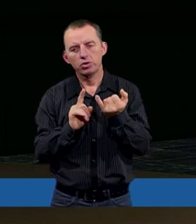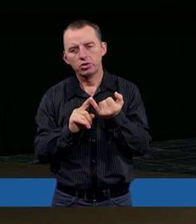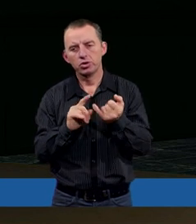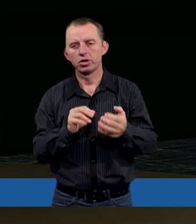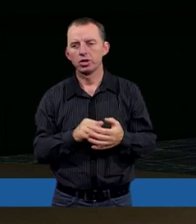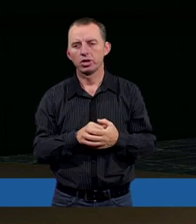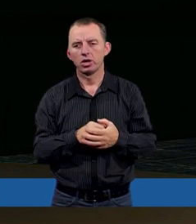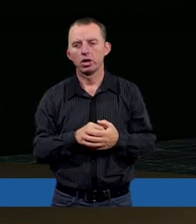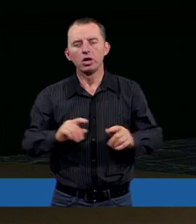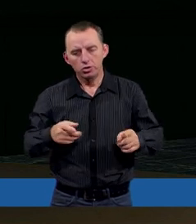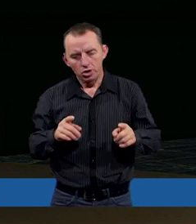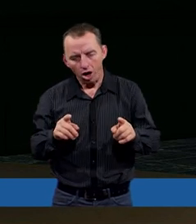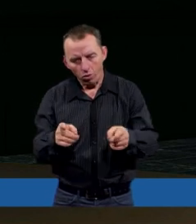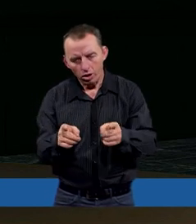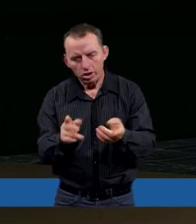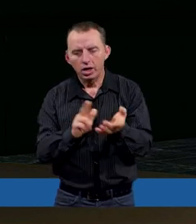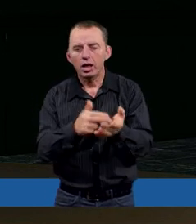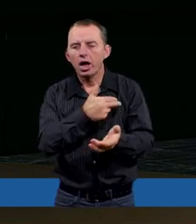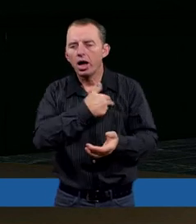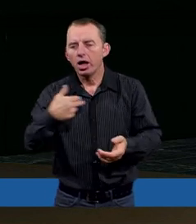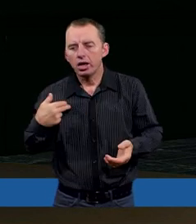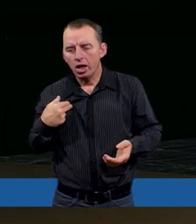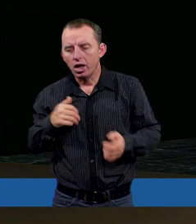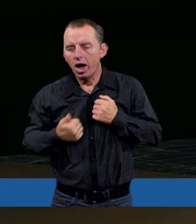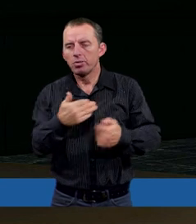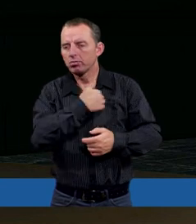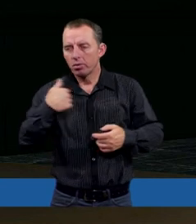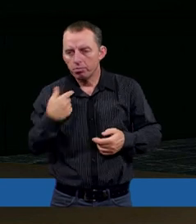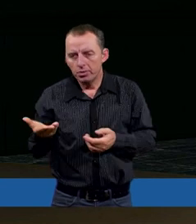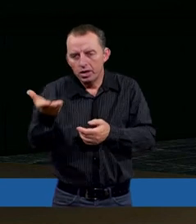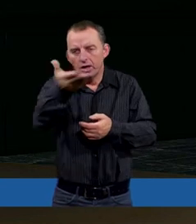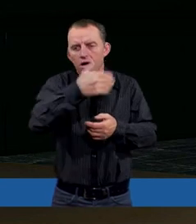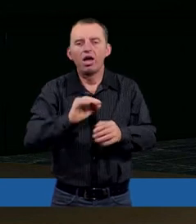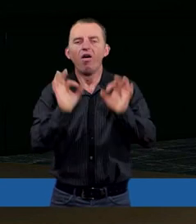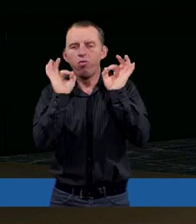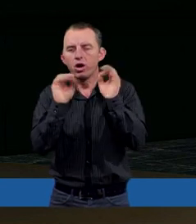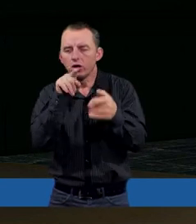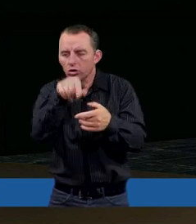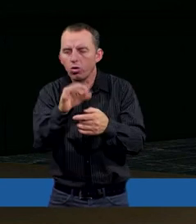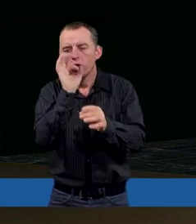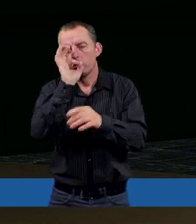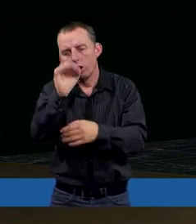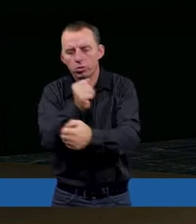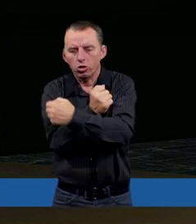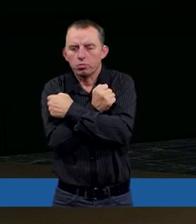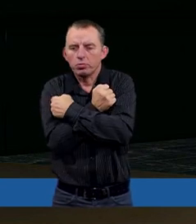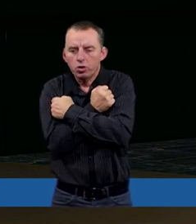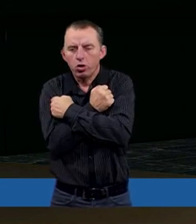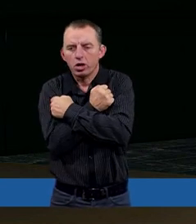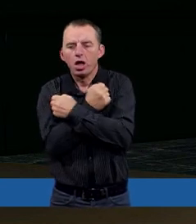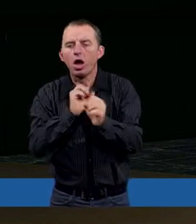działasz na nas, abyśmy my właśnie taką dobroć i miłość